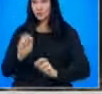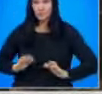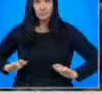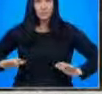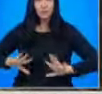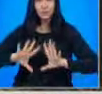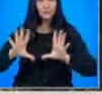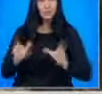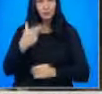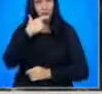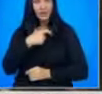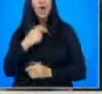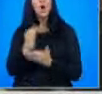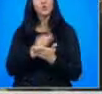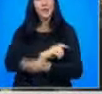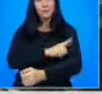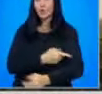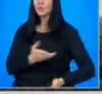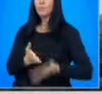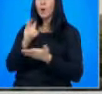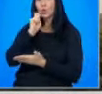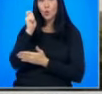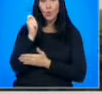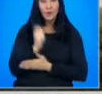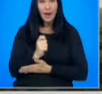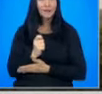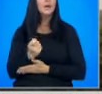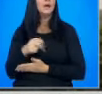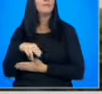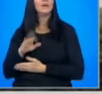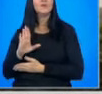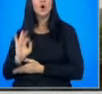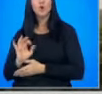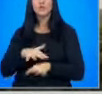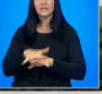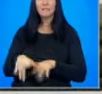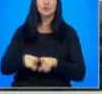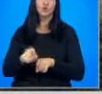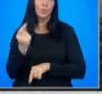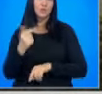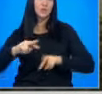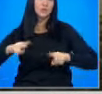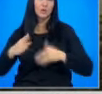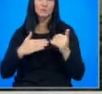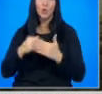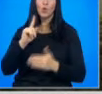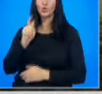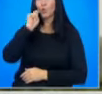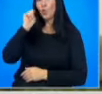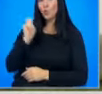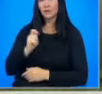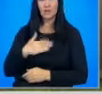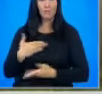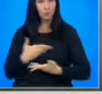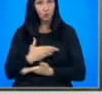суверенитет. Оценяваме особено усилията да подпомогнат украина с певел системи, но също с муници и много други способности, от които украинците имат